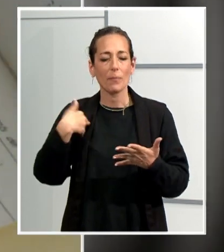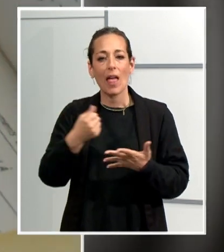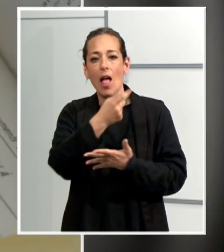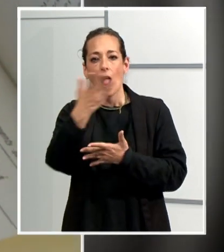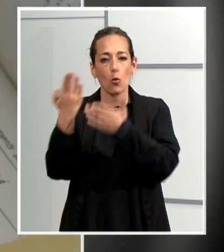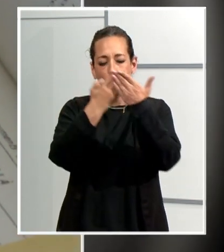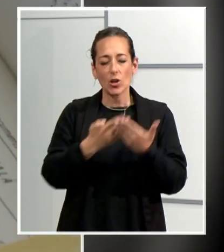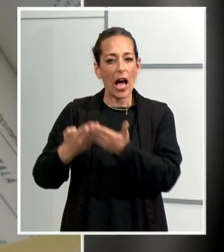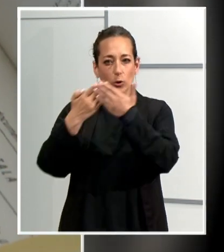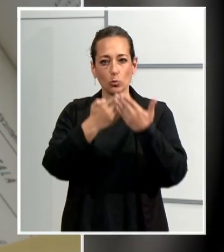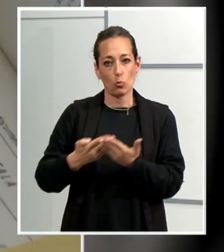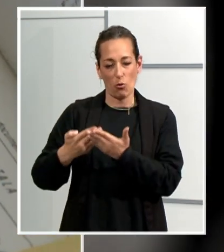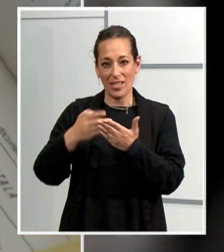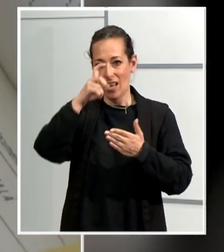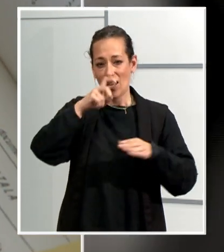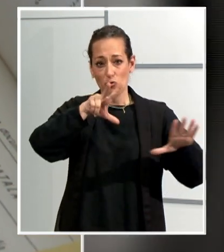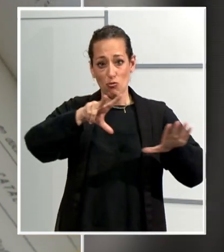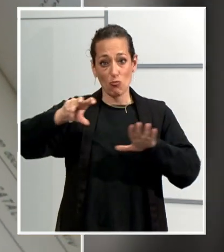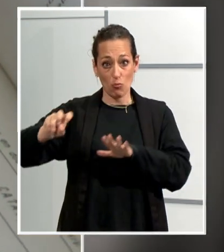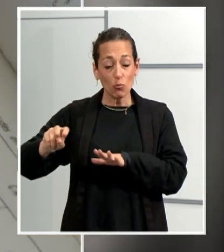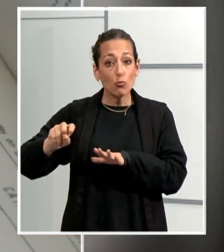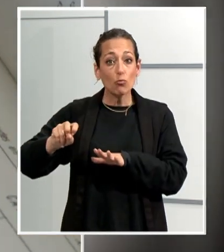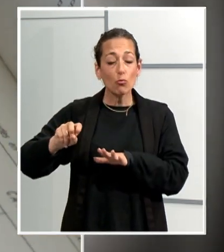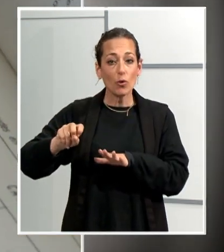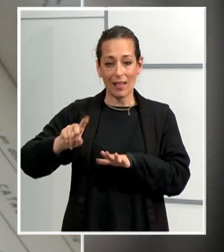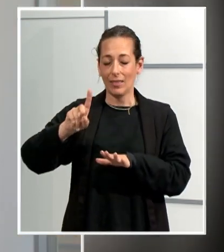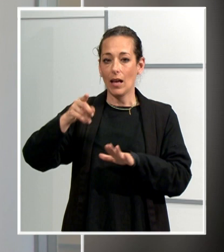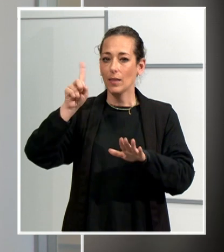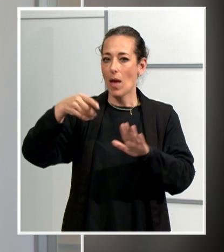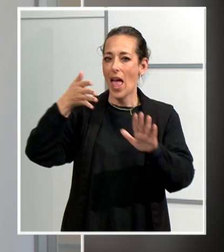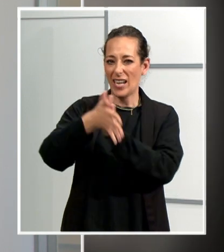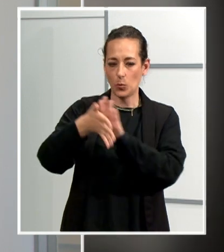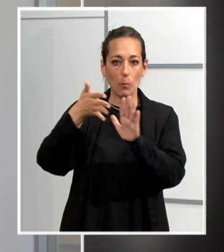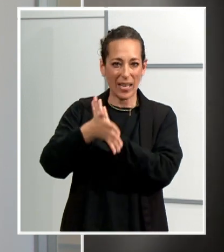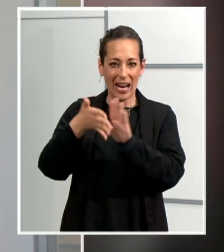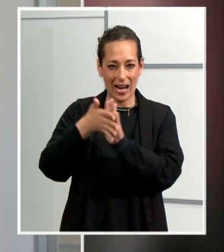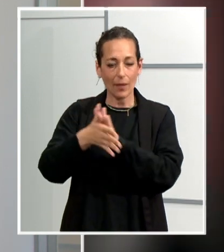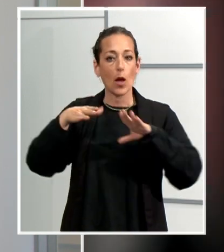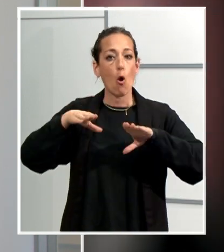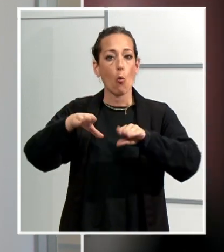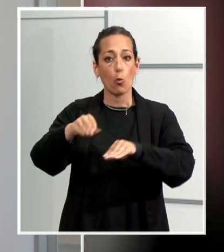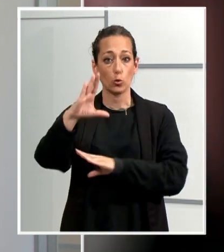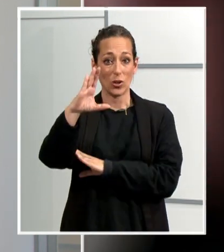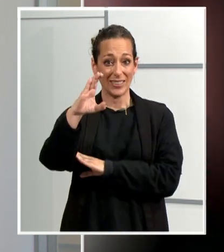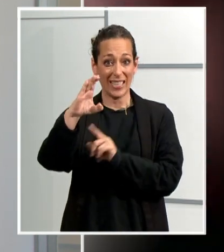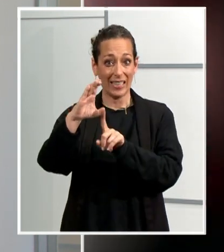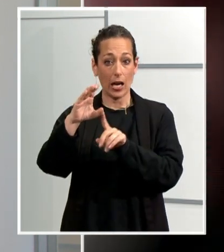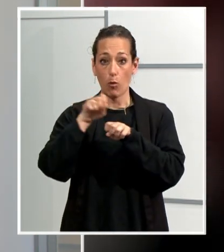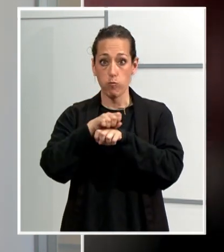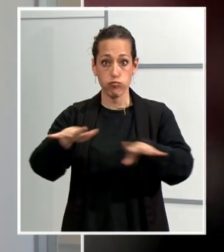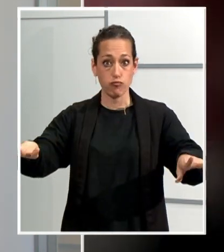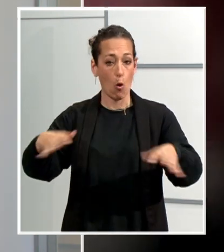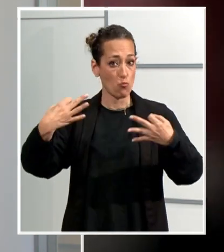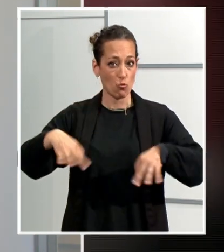Puig ja havia explicat i demostrat que l'ús de la C trencada va ser molt extès i plenament normalitzat.